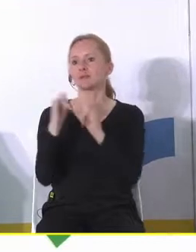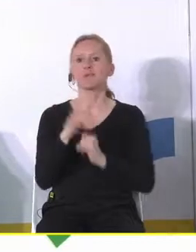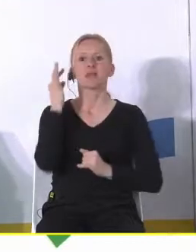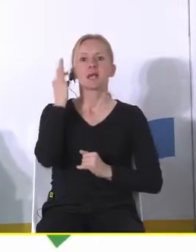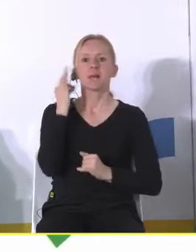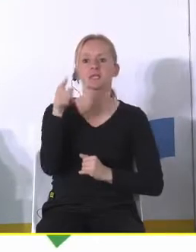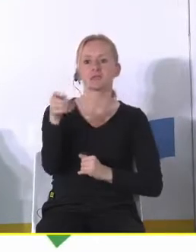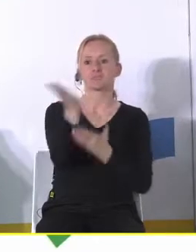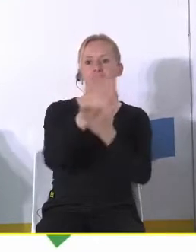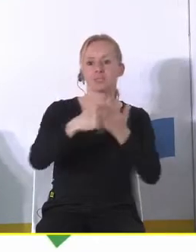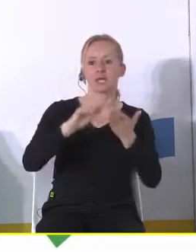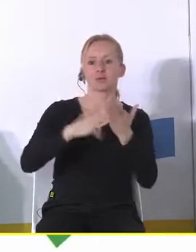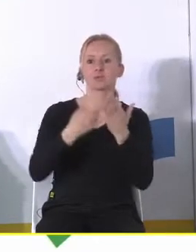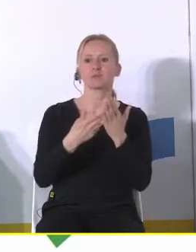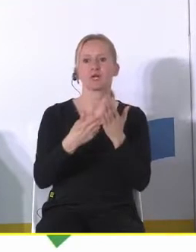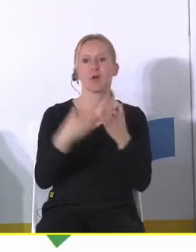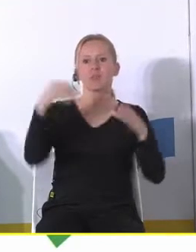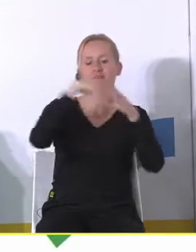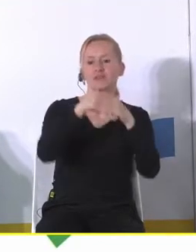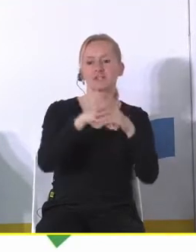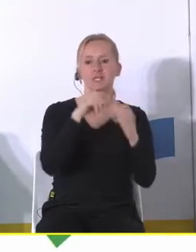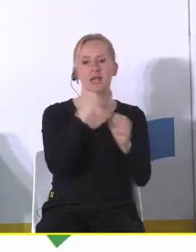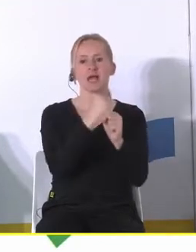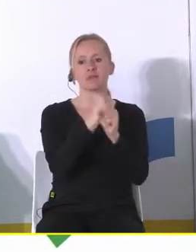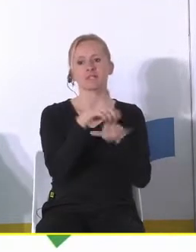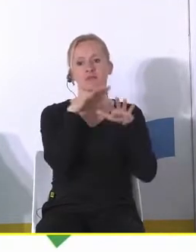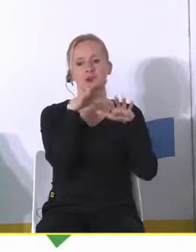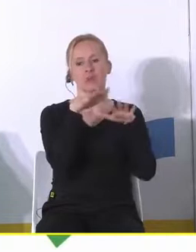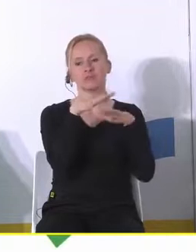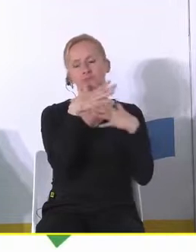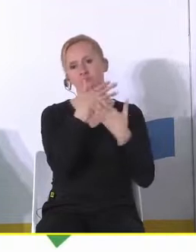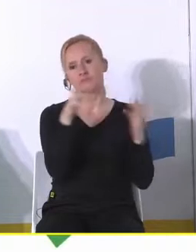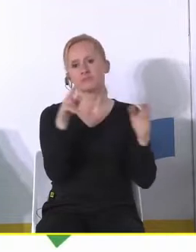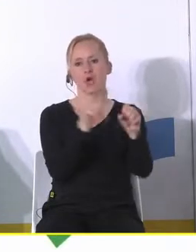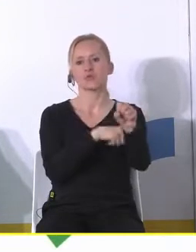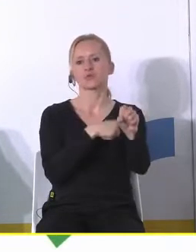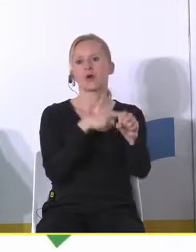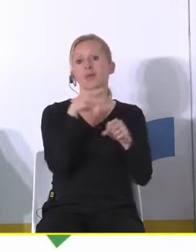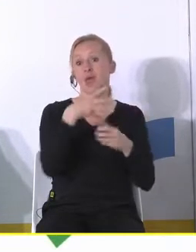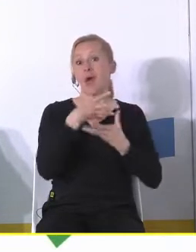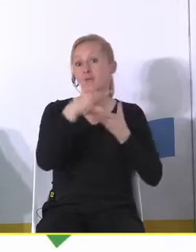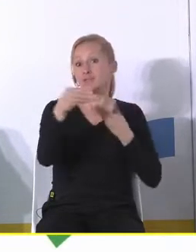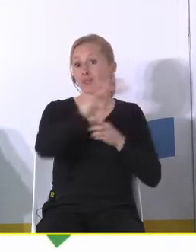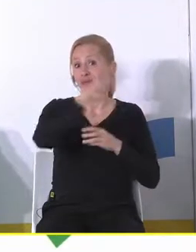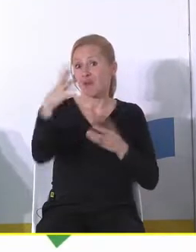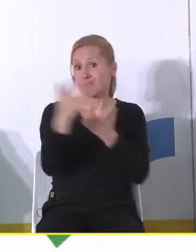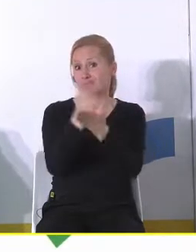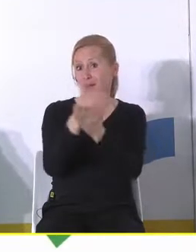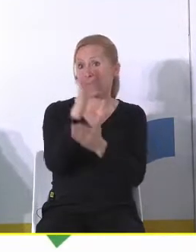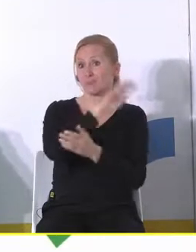tutaj dział ten w inwestycji pracował tyle i tak dalej no za to wam płacimy będziecie